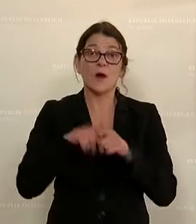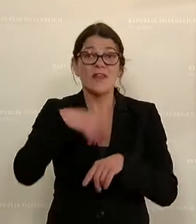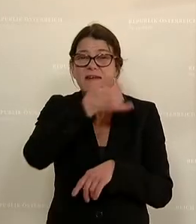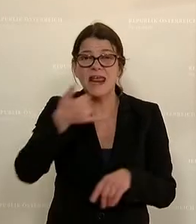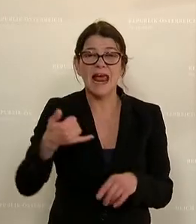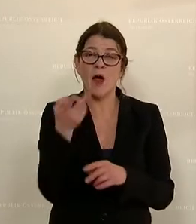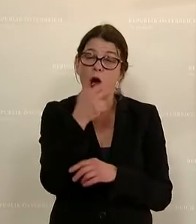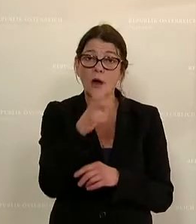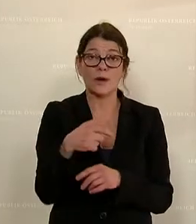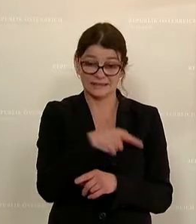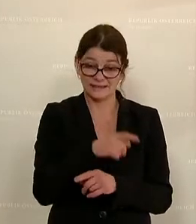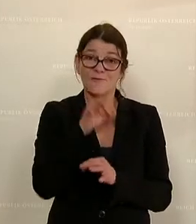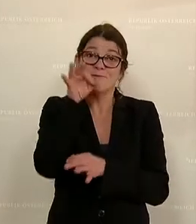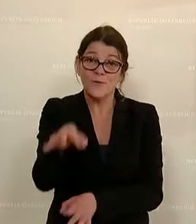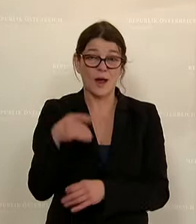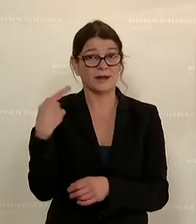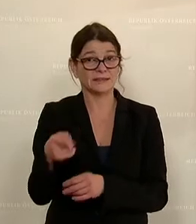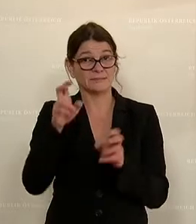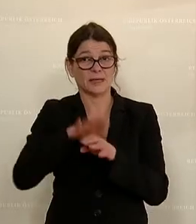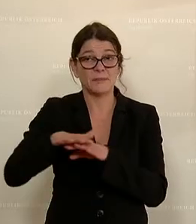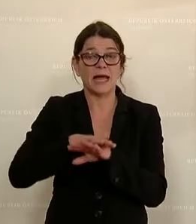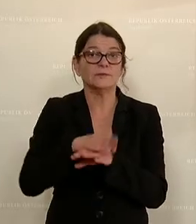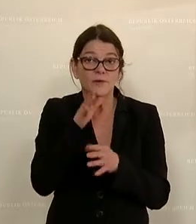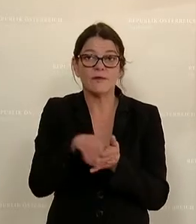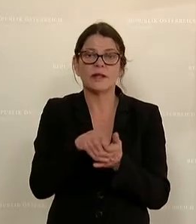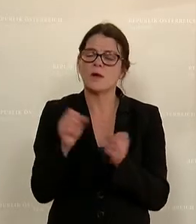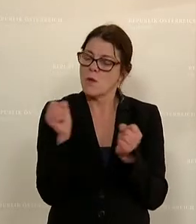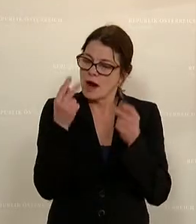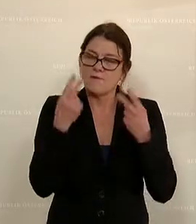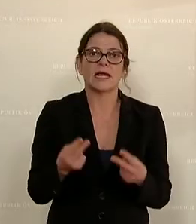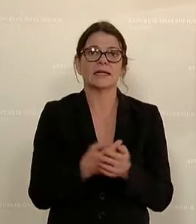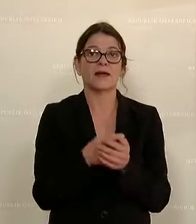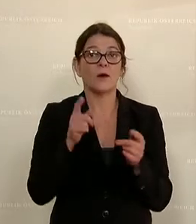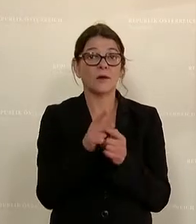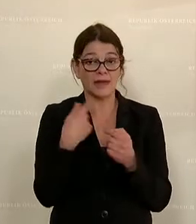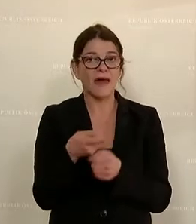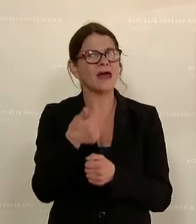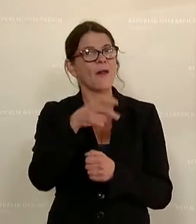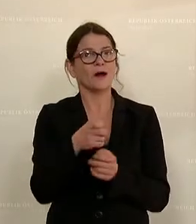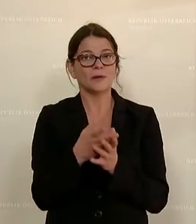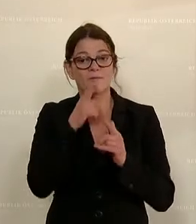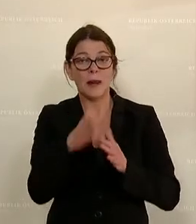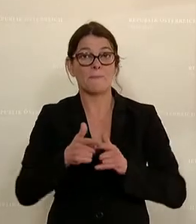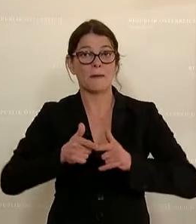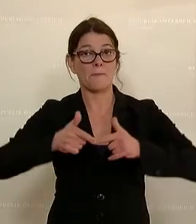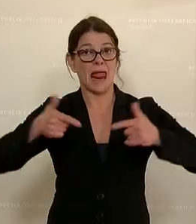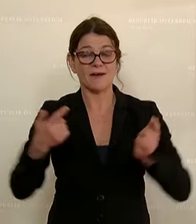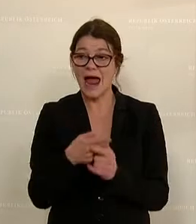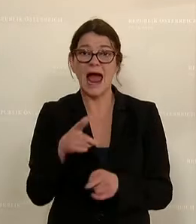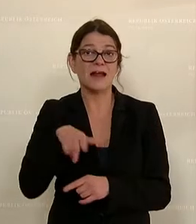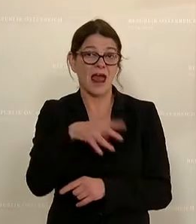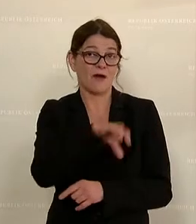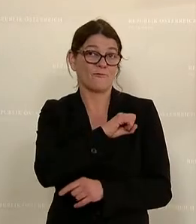jeder Euro, der da verwendet wird, ist unglaublich wichtig und vermehrt sich sozusagen mit dem Erfolg,